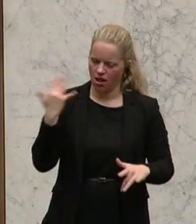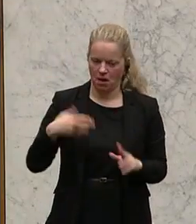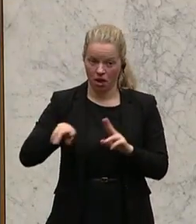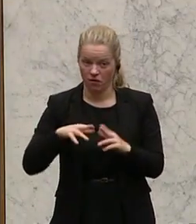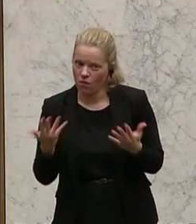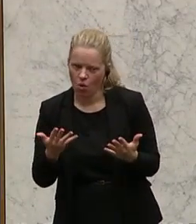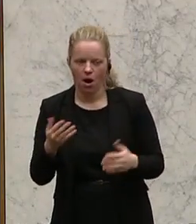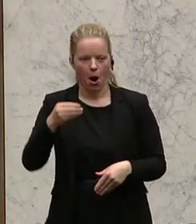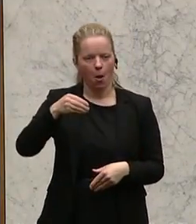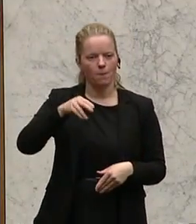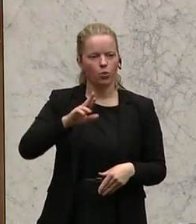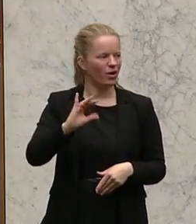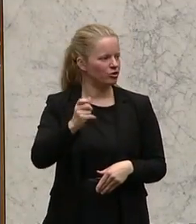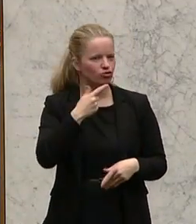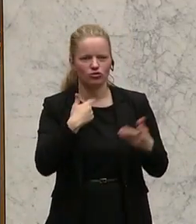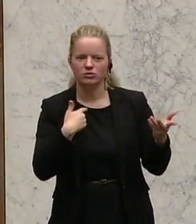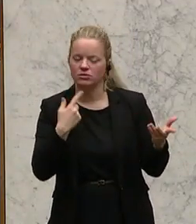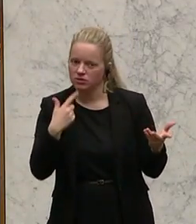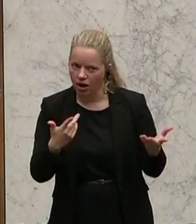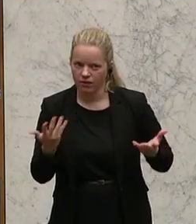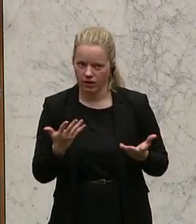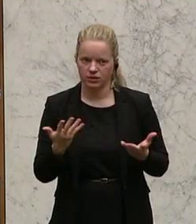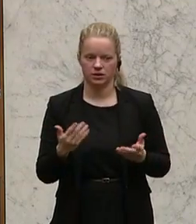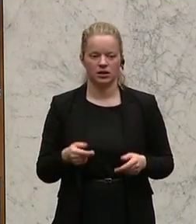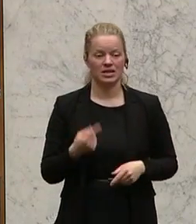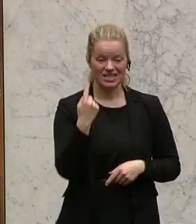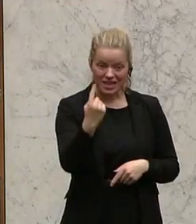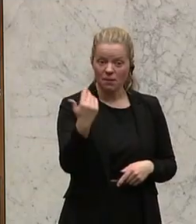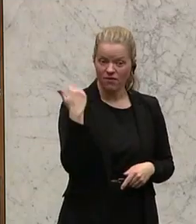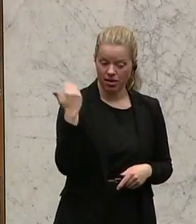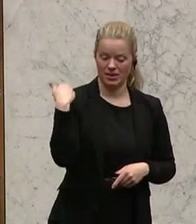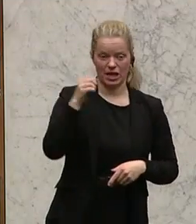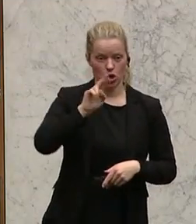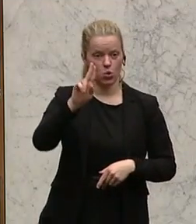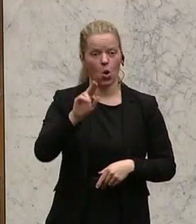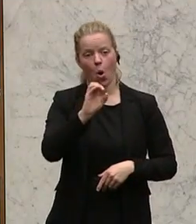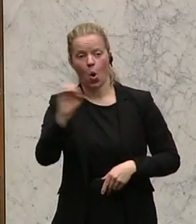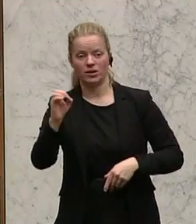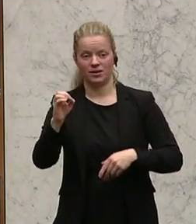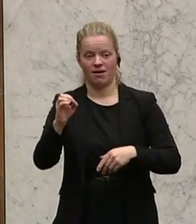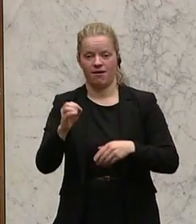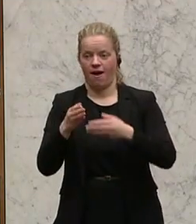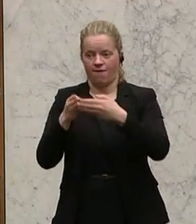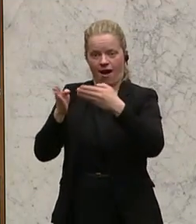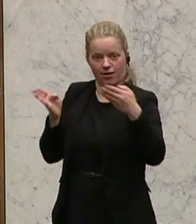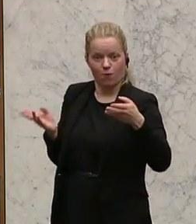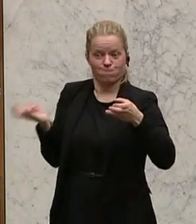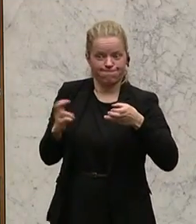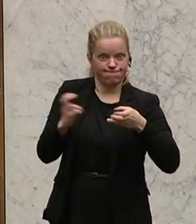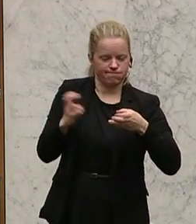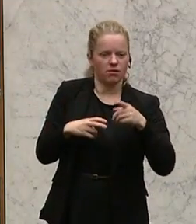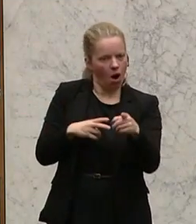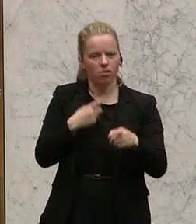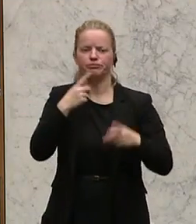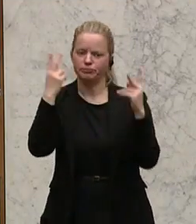in seiner Rede gesagt, dass Sie auch mitgestimmt haben bei der EU-Osterweiterung. Sie waren damals dabei als Freiheitliche